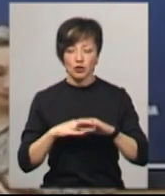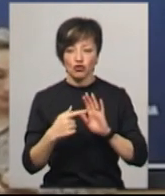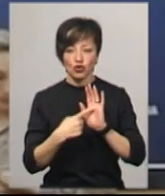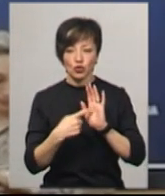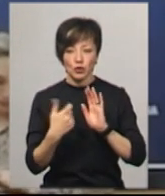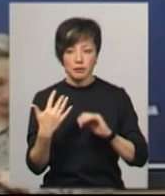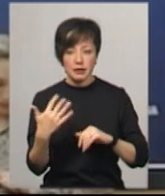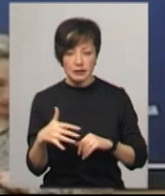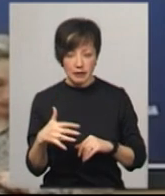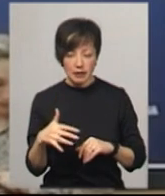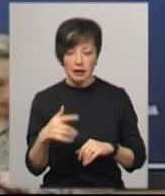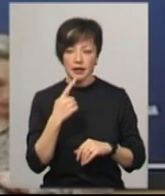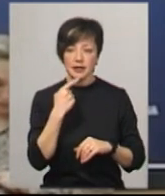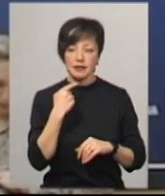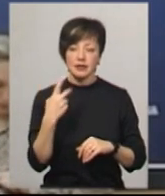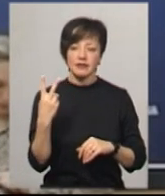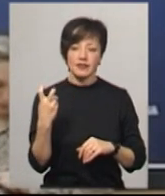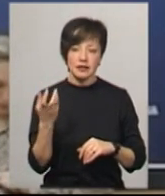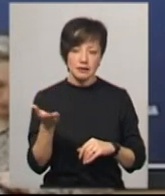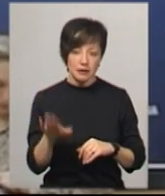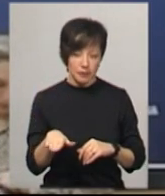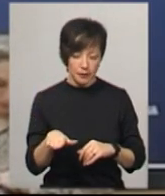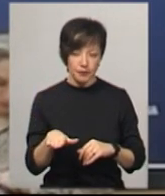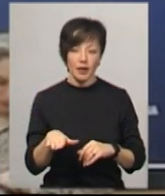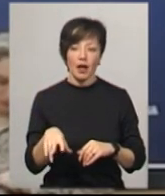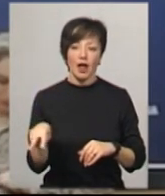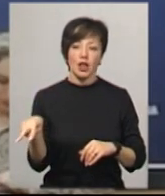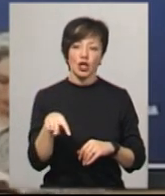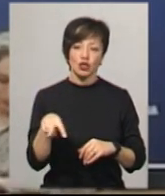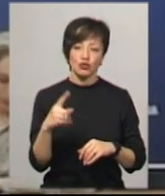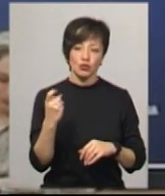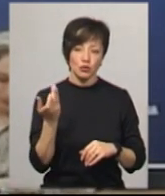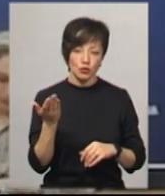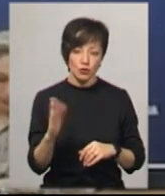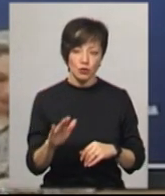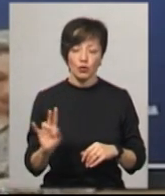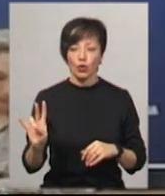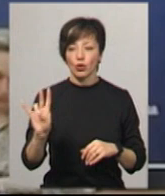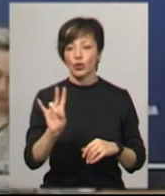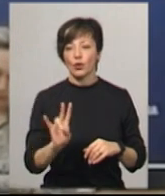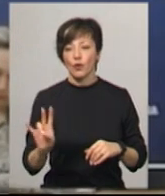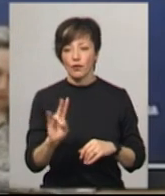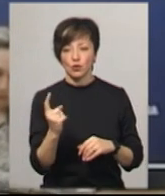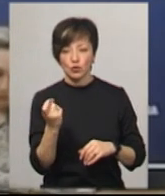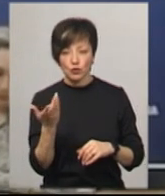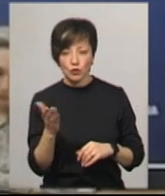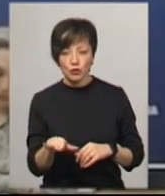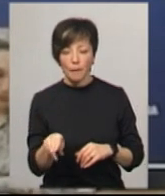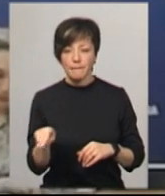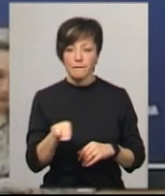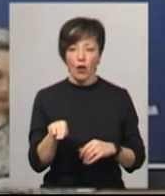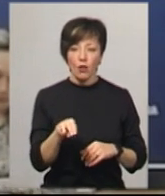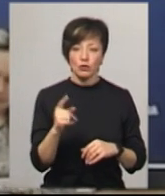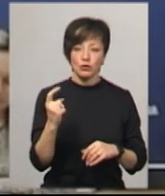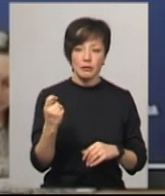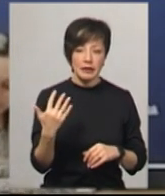650, Красилівський – 200, Летичівський – 100, Новоушицький – 100, Полонський